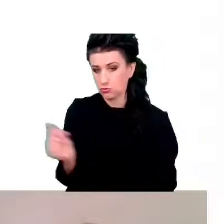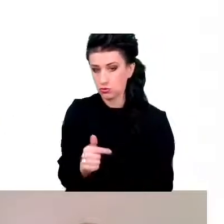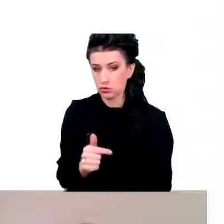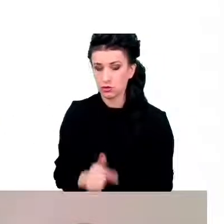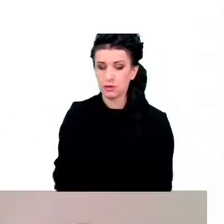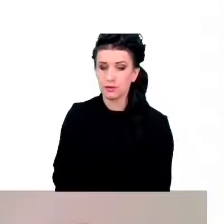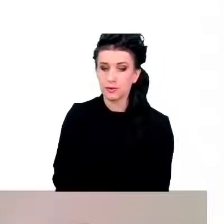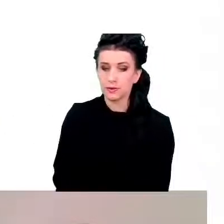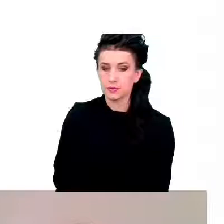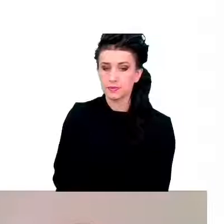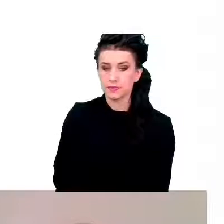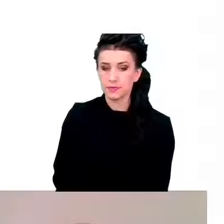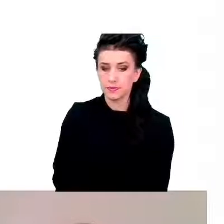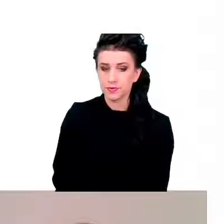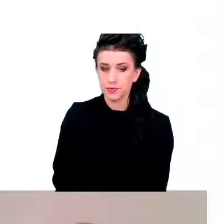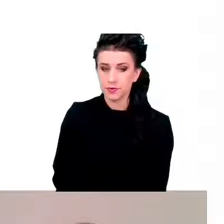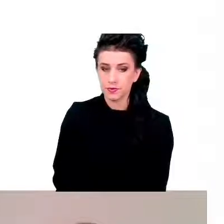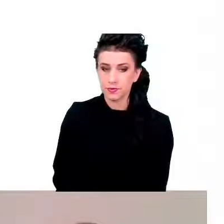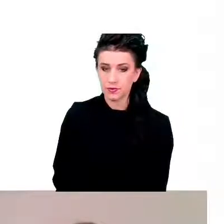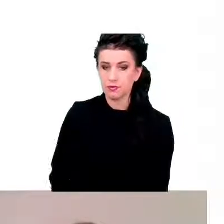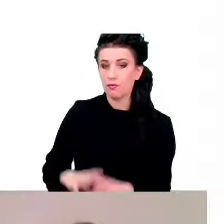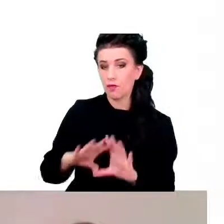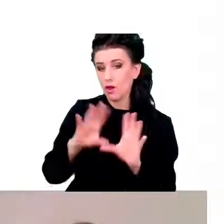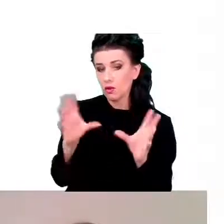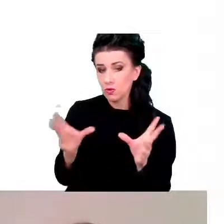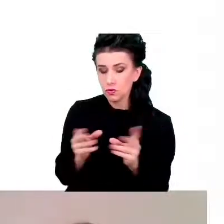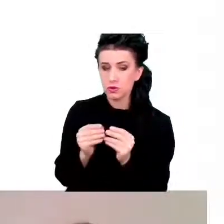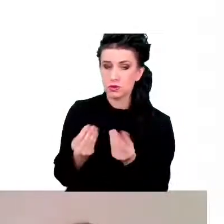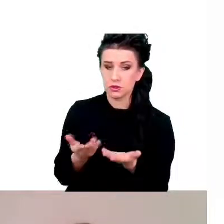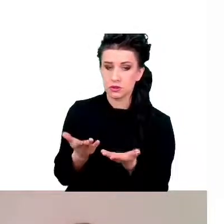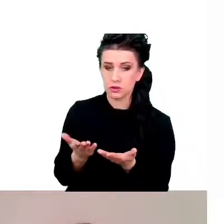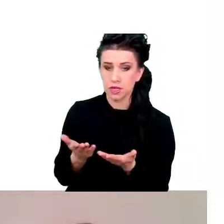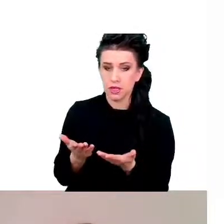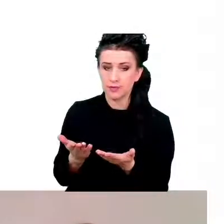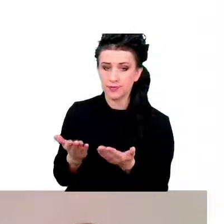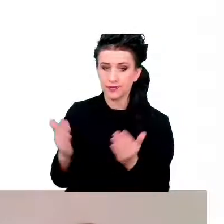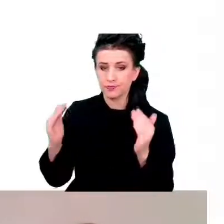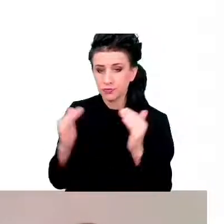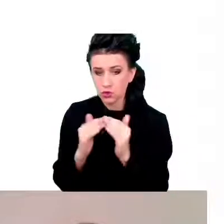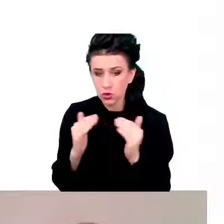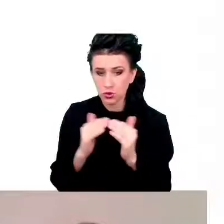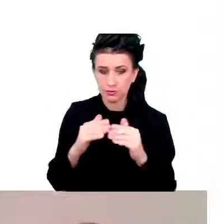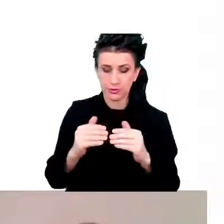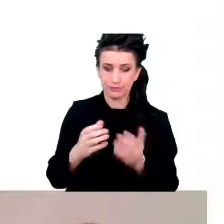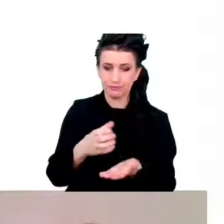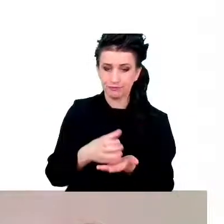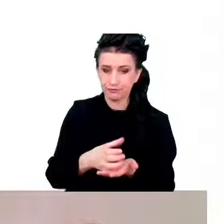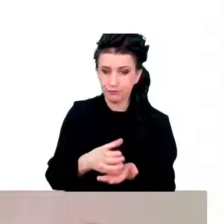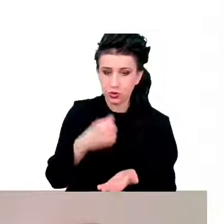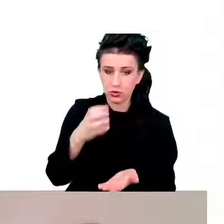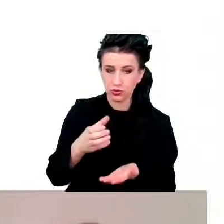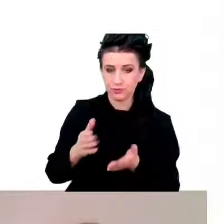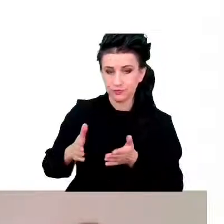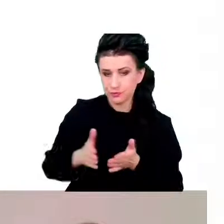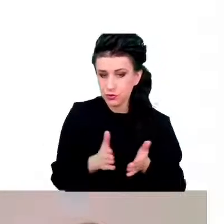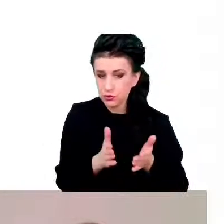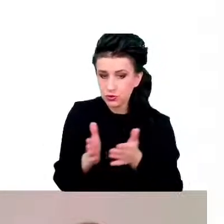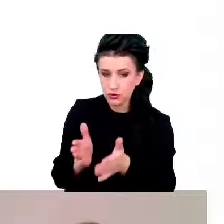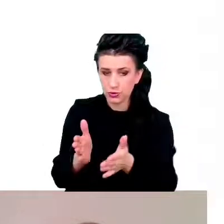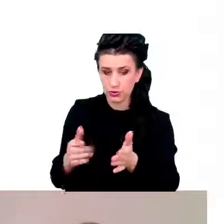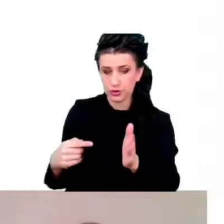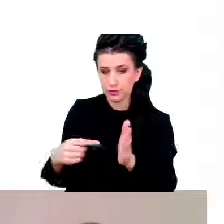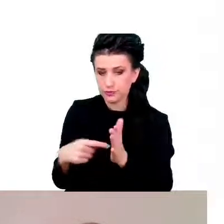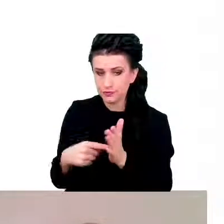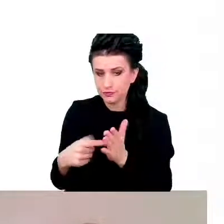elementy infrastruktury, które są potrzebne do tego, żeby takie miasto